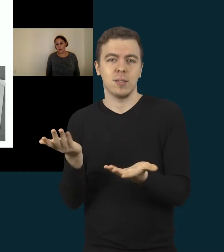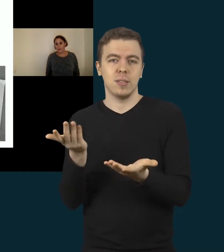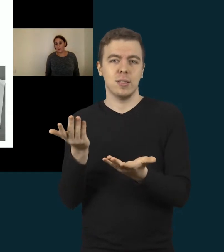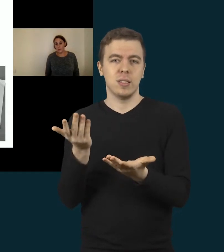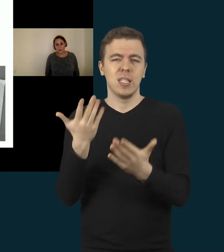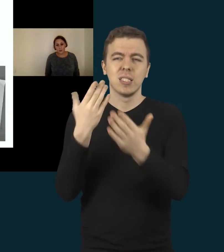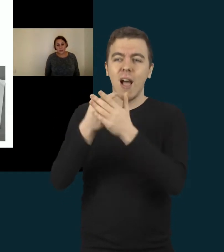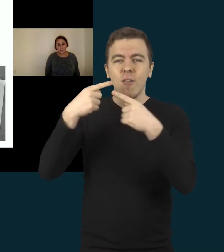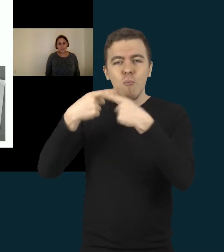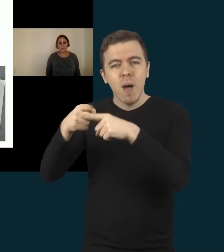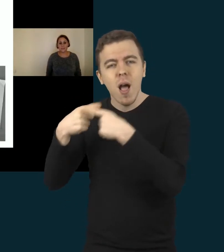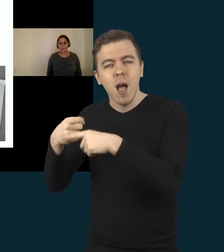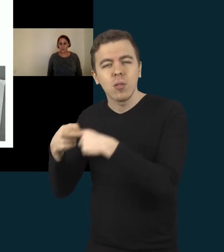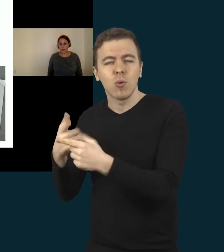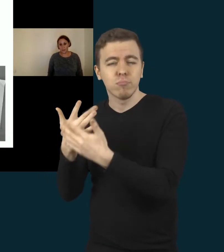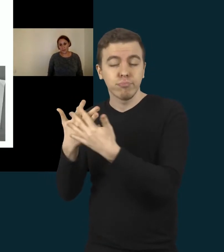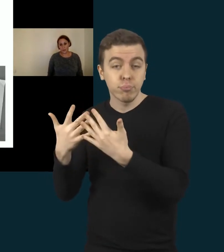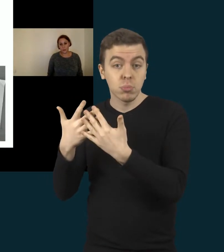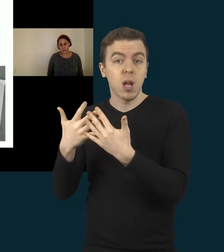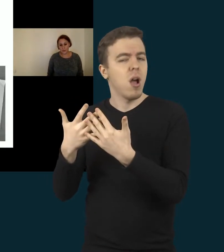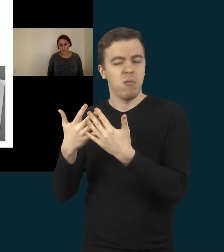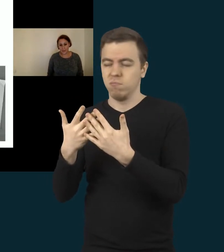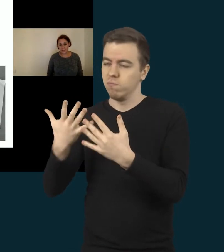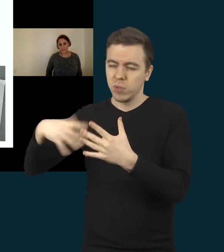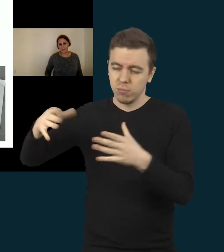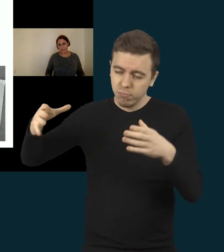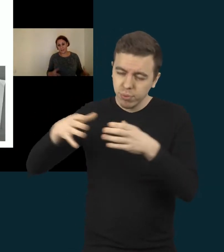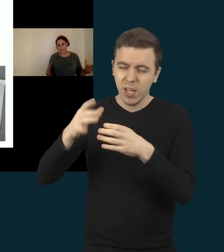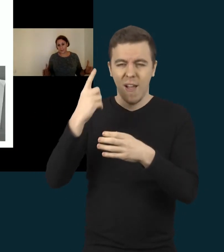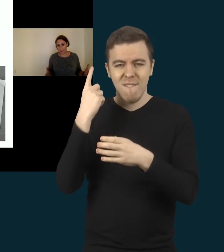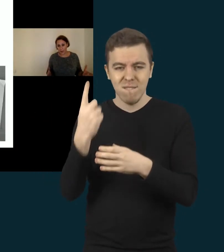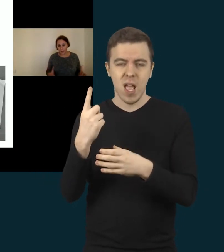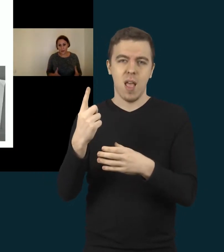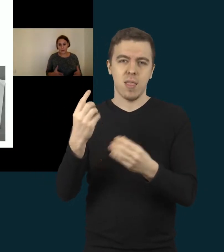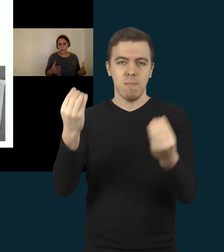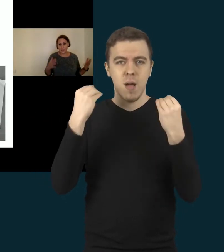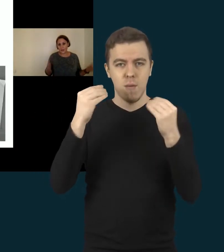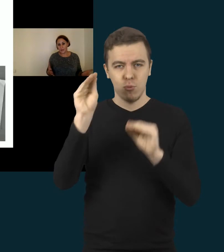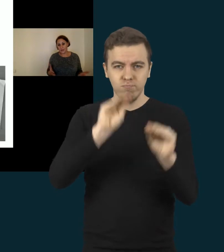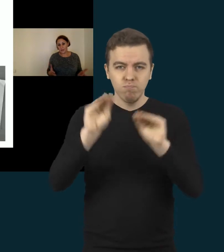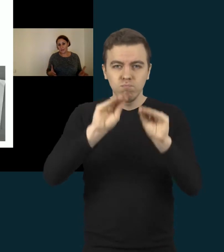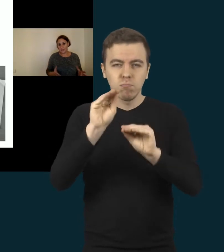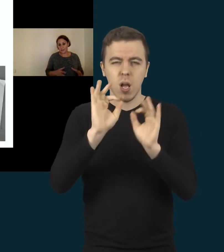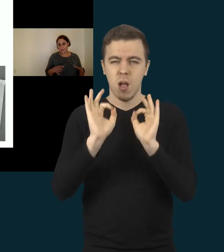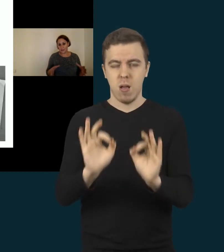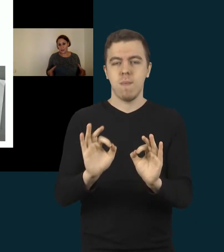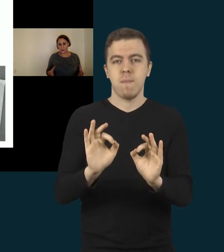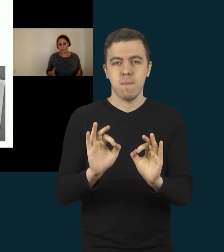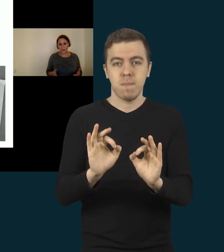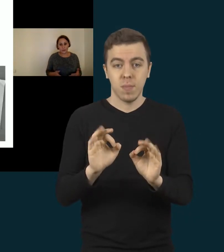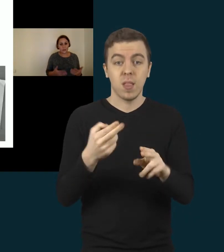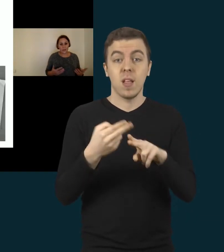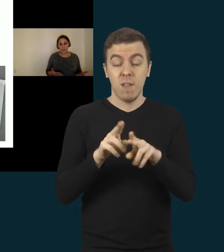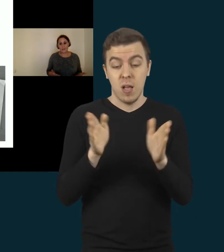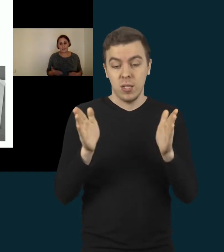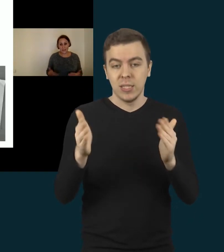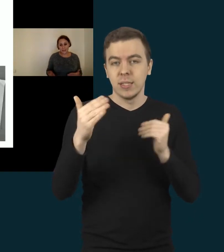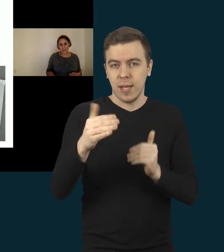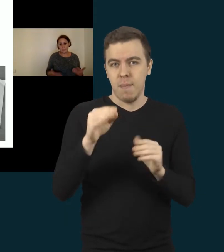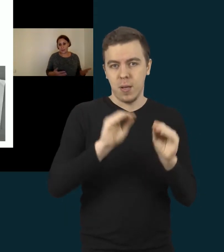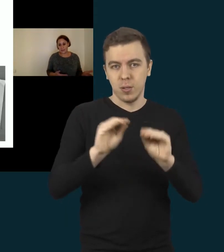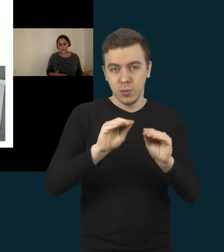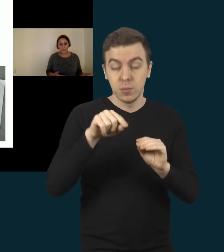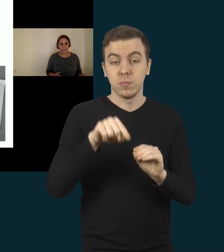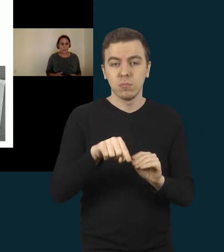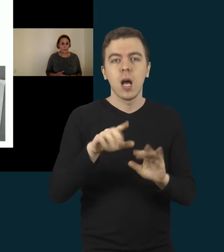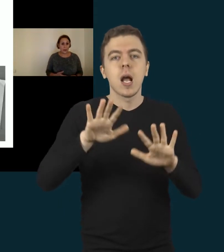metodais. Ir turėjom tai apjungti į vieną vientisą pamoką, į vieną vientisą tokį metodą, ką mes taikysim,